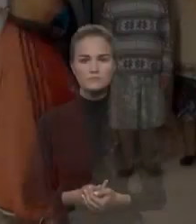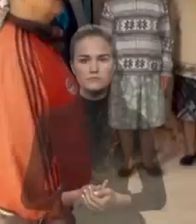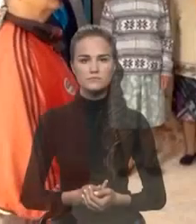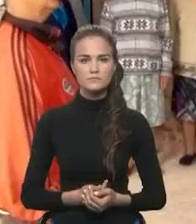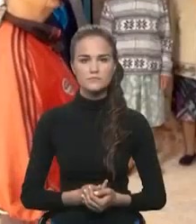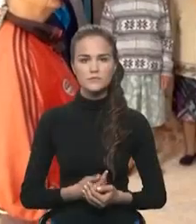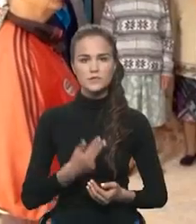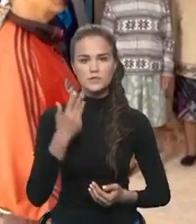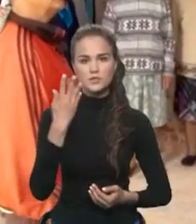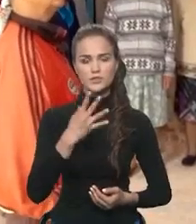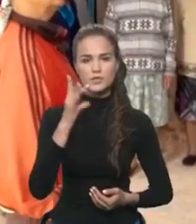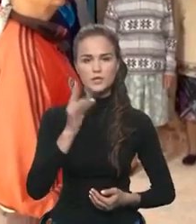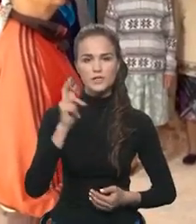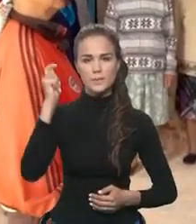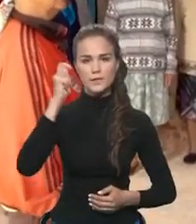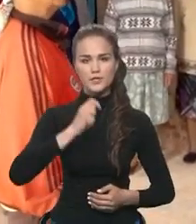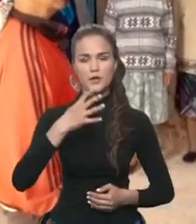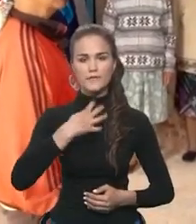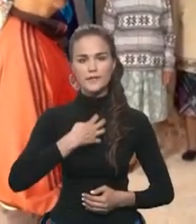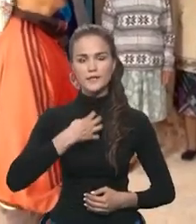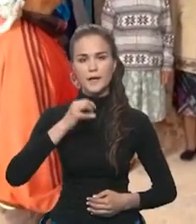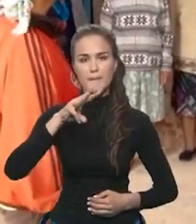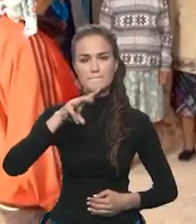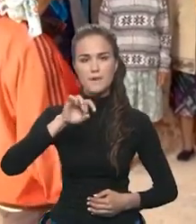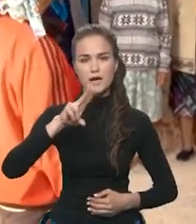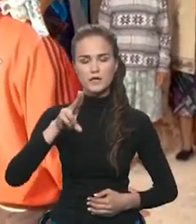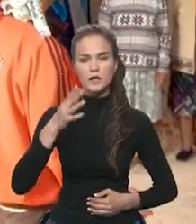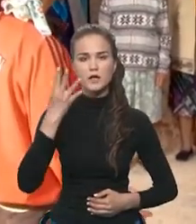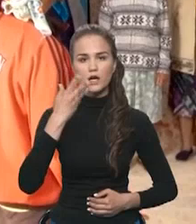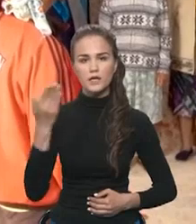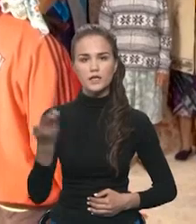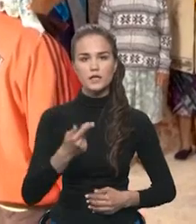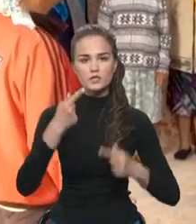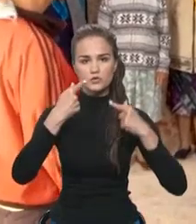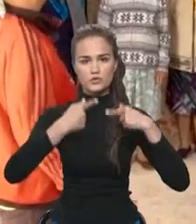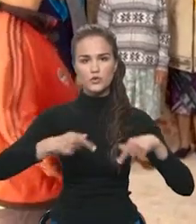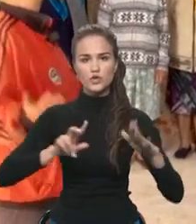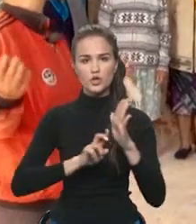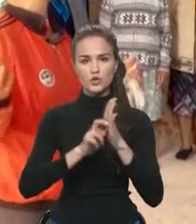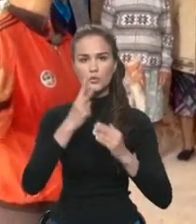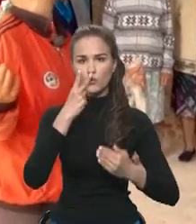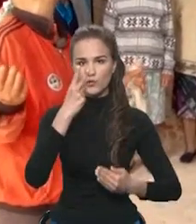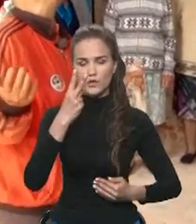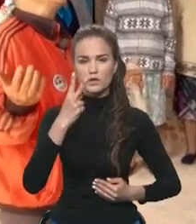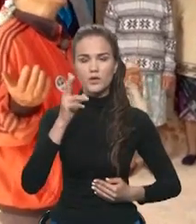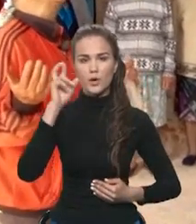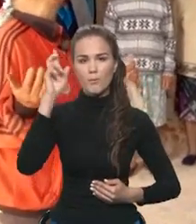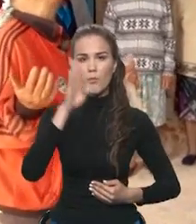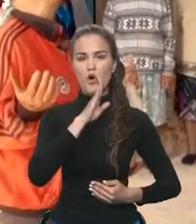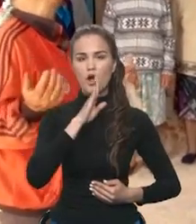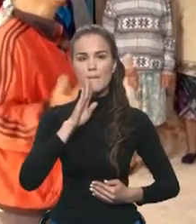Четыре раза уже приезжал Владыка Марк Когда он наши руины увидел И Богоматерь,